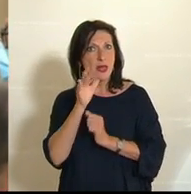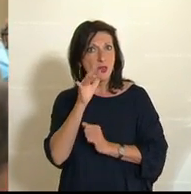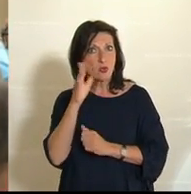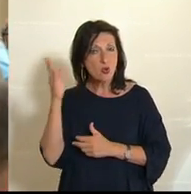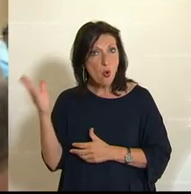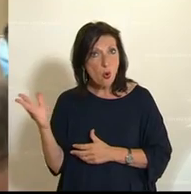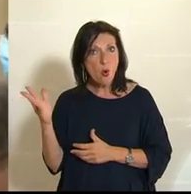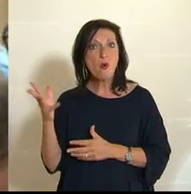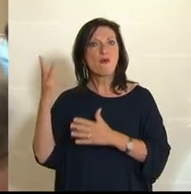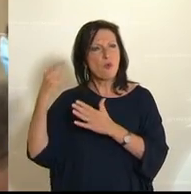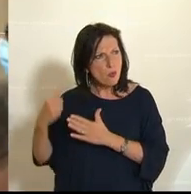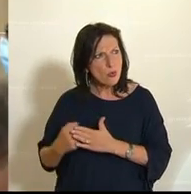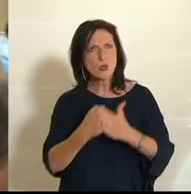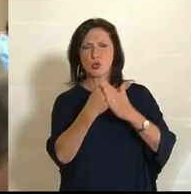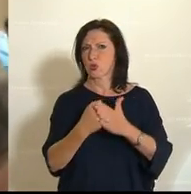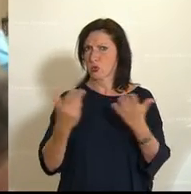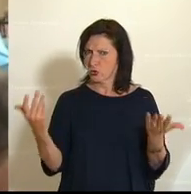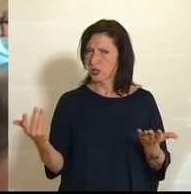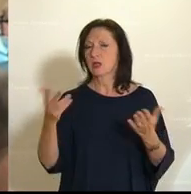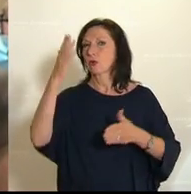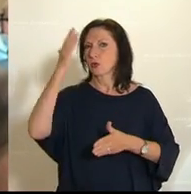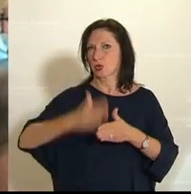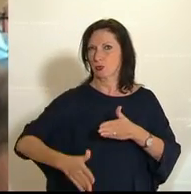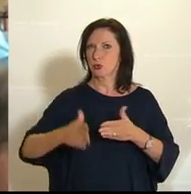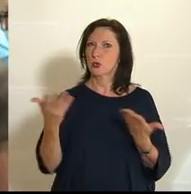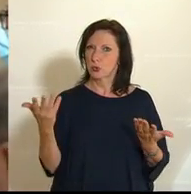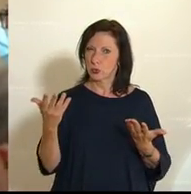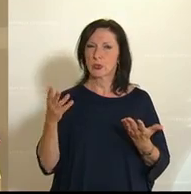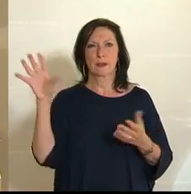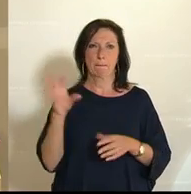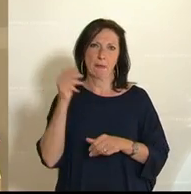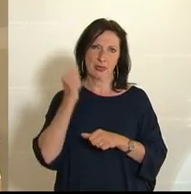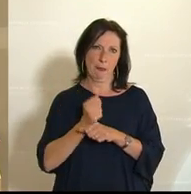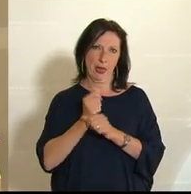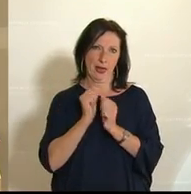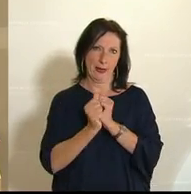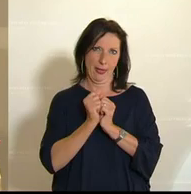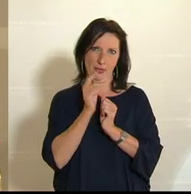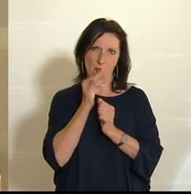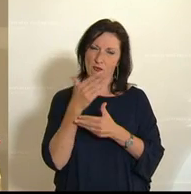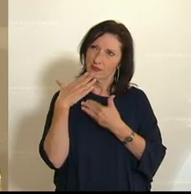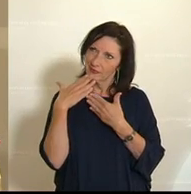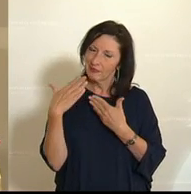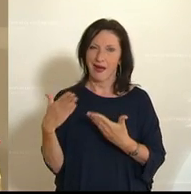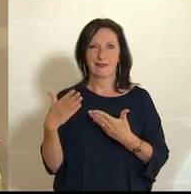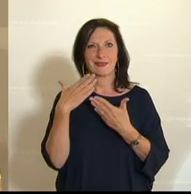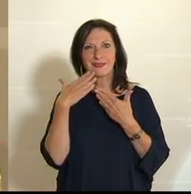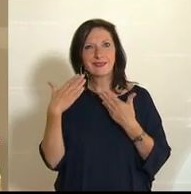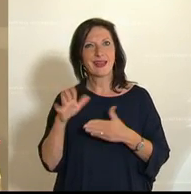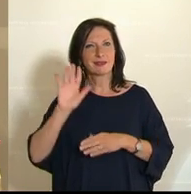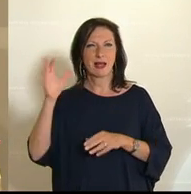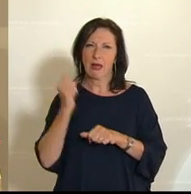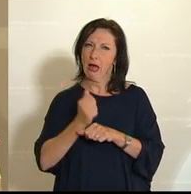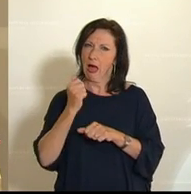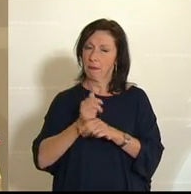sondern Unterstützung. Und abschließend danke ich den Mitarbeiterinnen und Mitarbeitern des Rechnungshofes für die qualitativ hochstellende